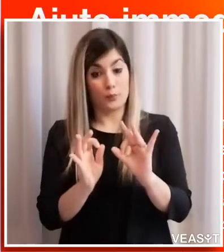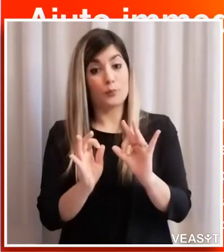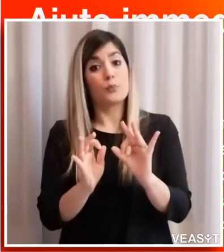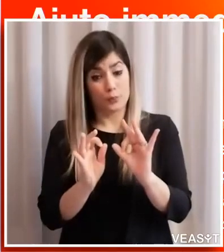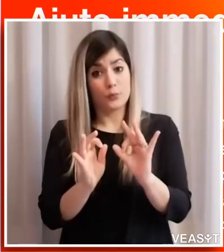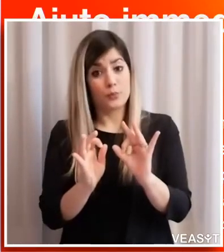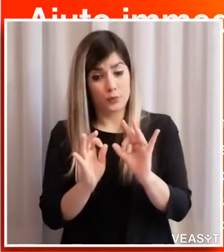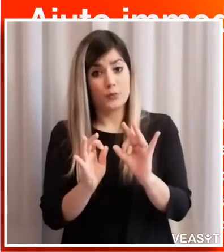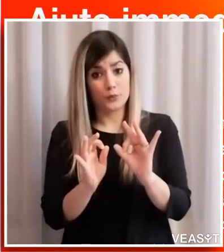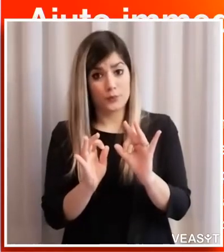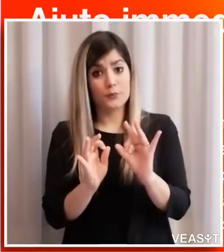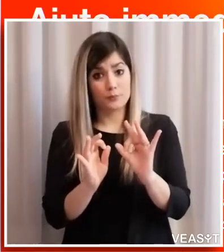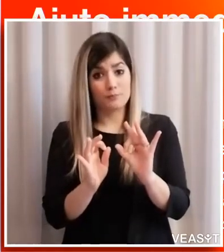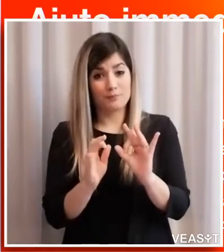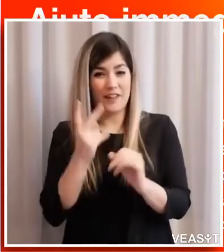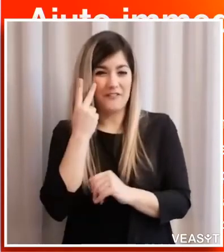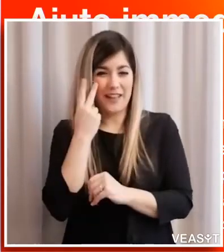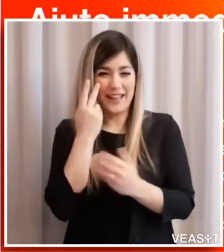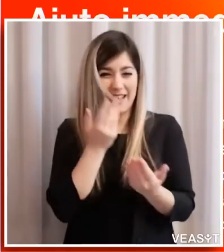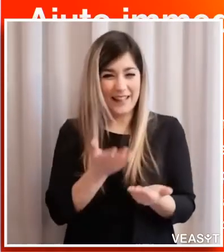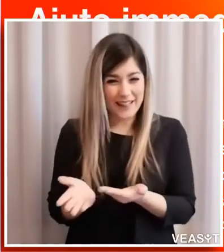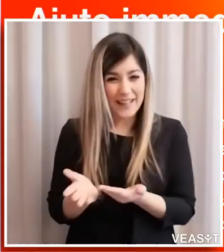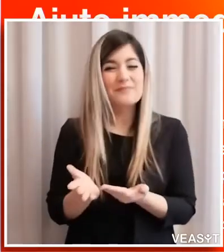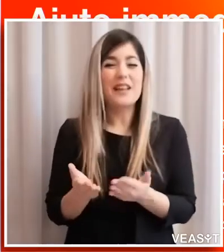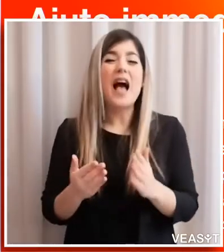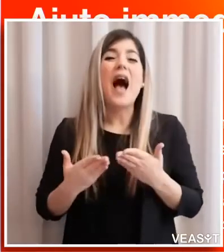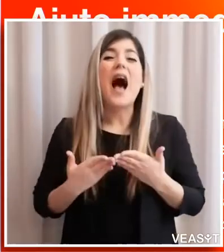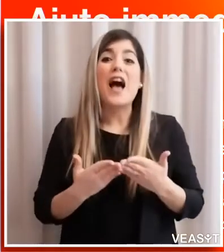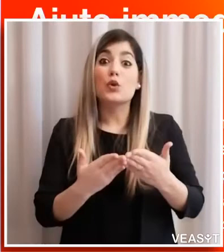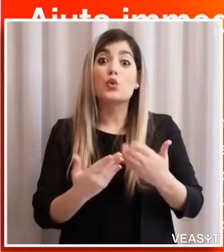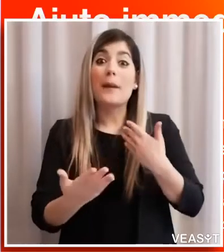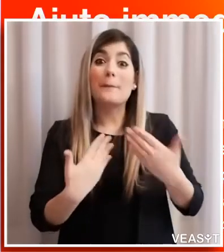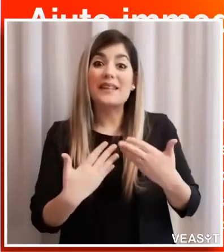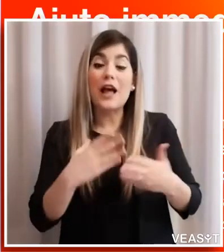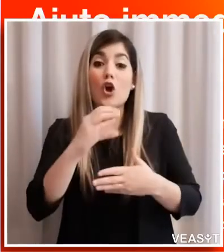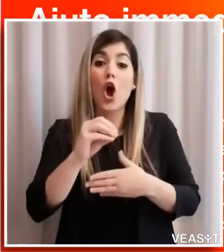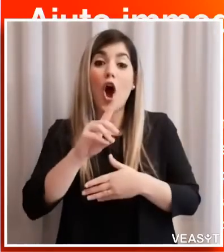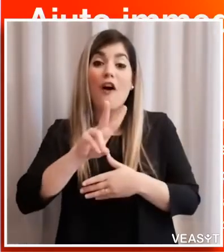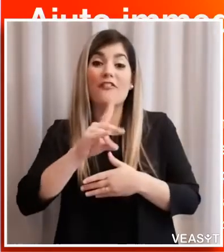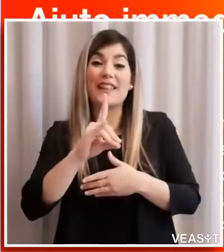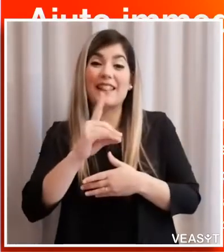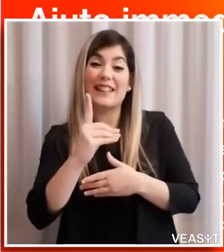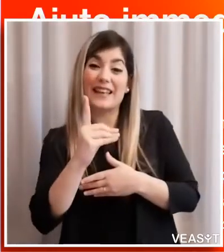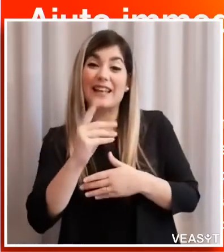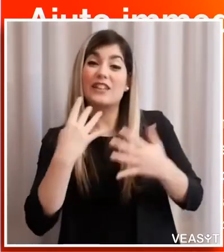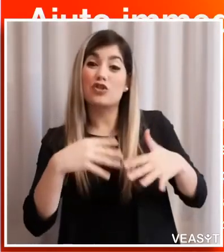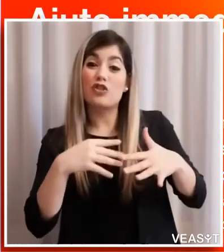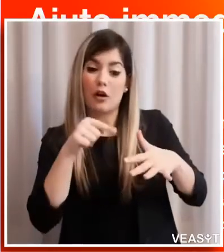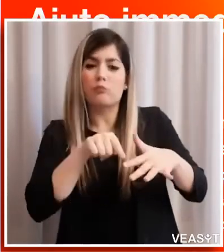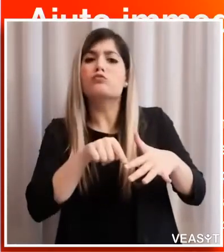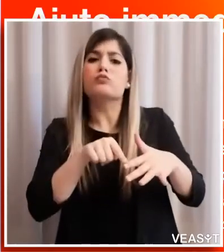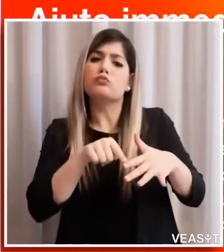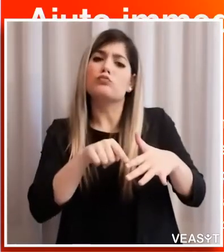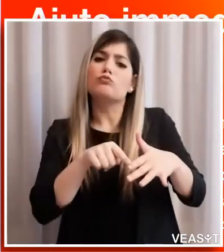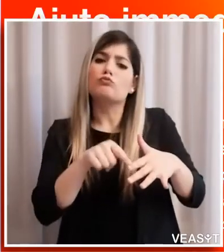la slide che adesso si vede aiuto immediato Covid-19. È una prestazione che ha la finalità di